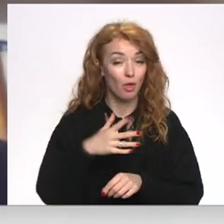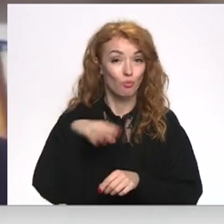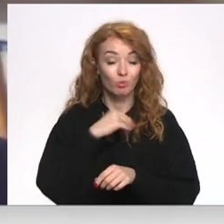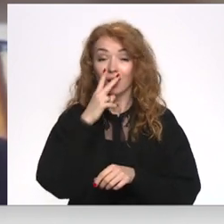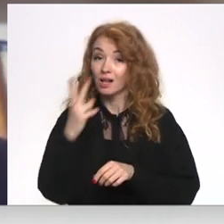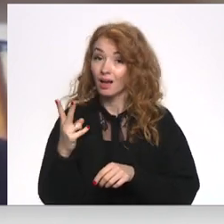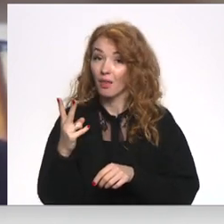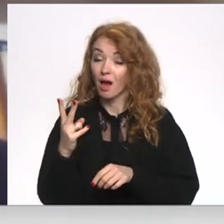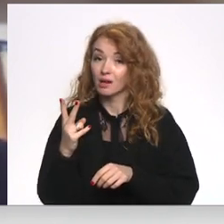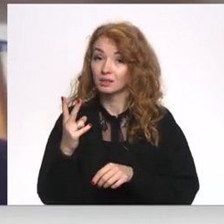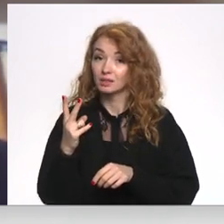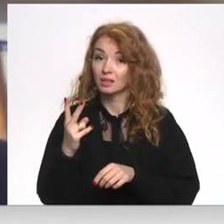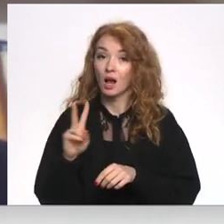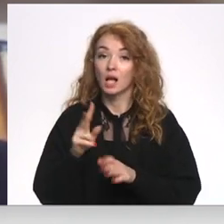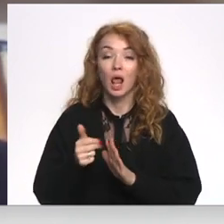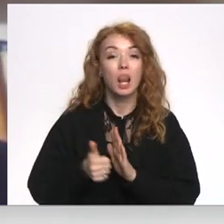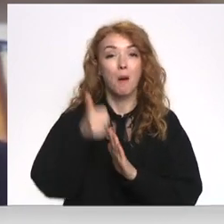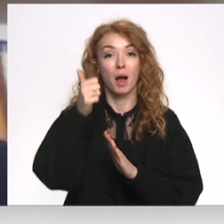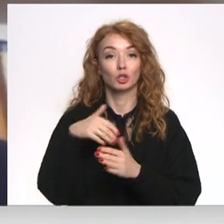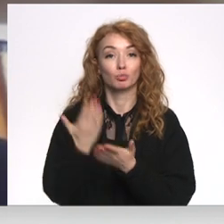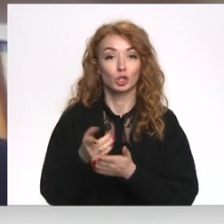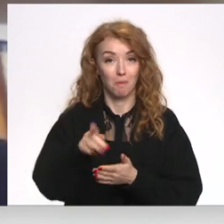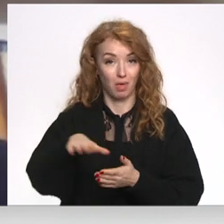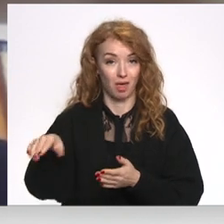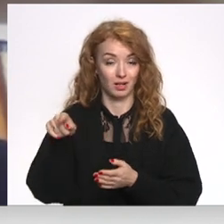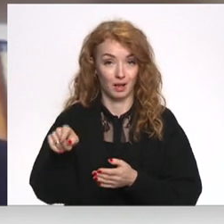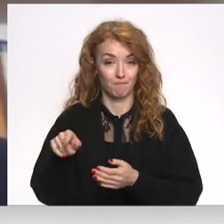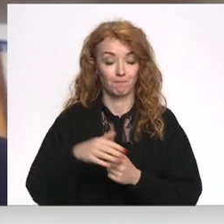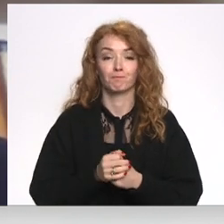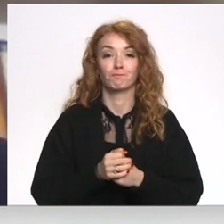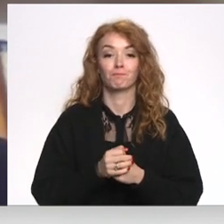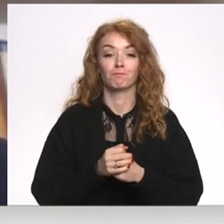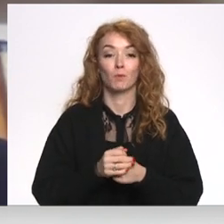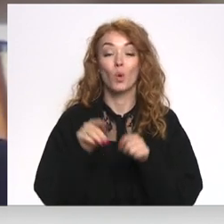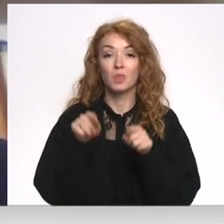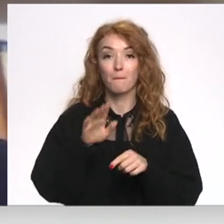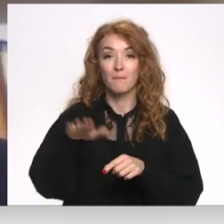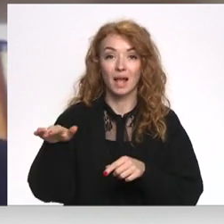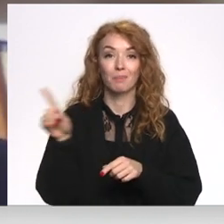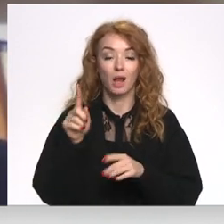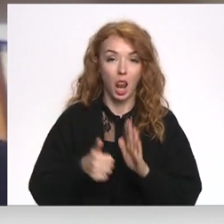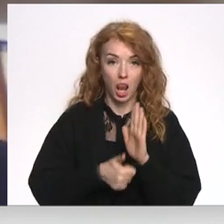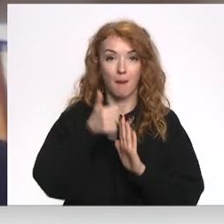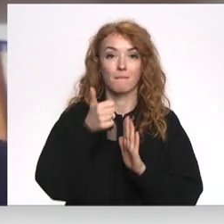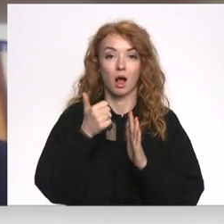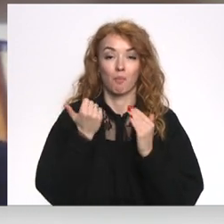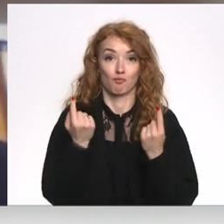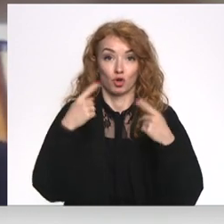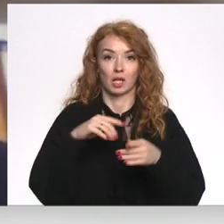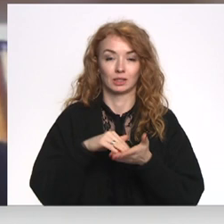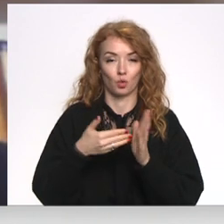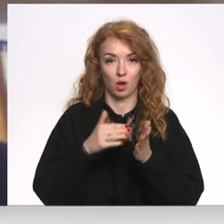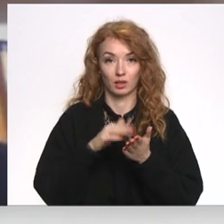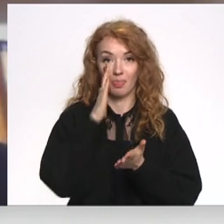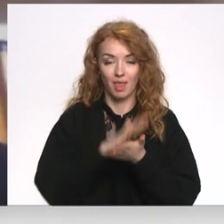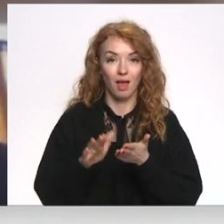jāskatās, vai kas ir labākais šiem bērniem. Un šiem bērniem ticam ir labāka šī brīža situācija,